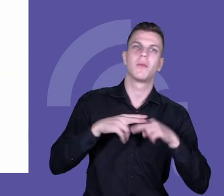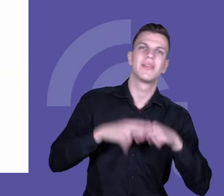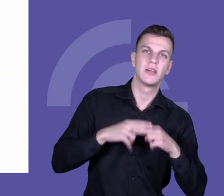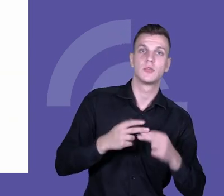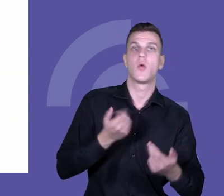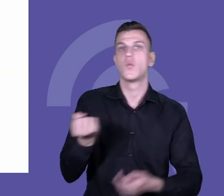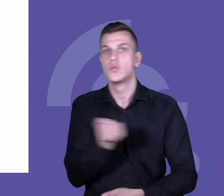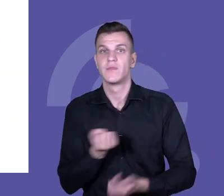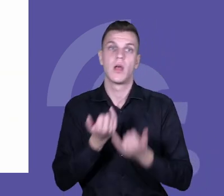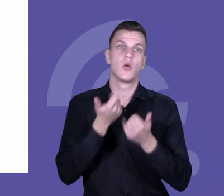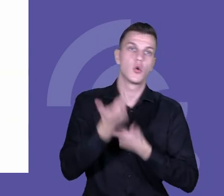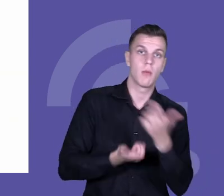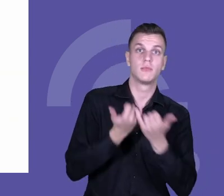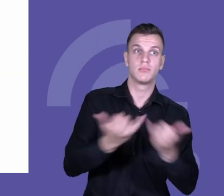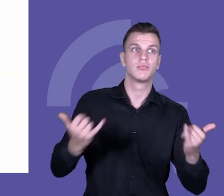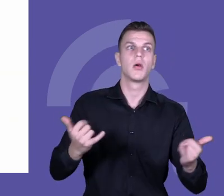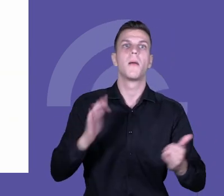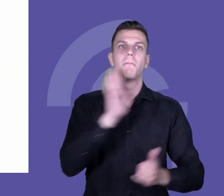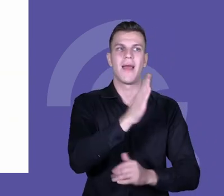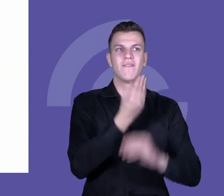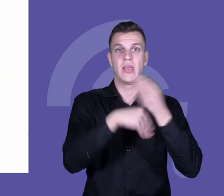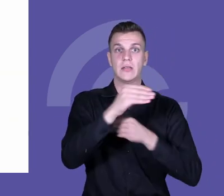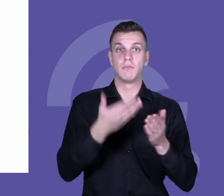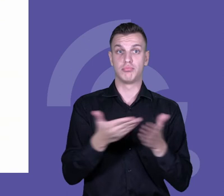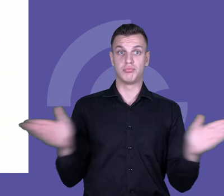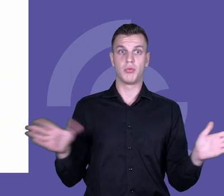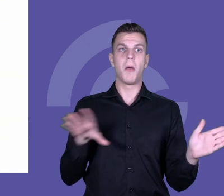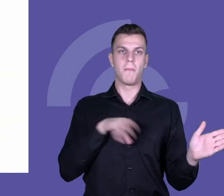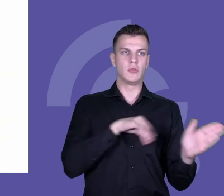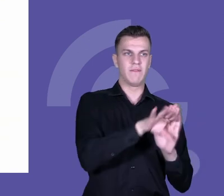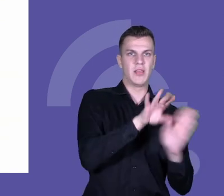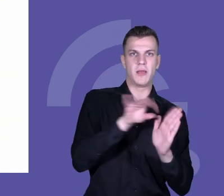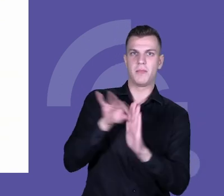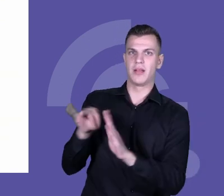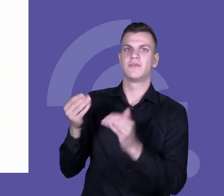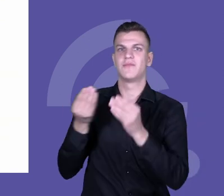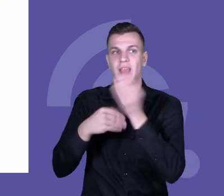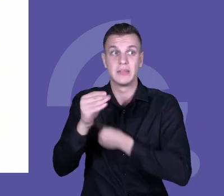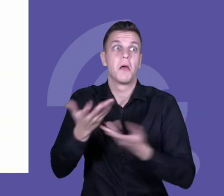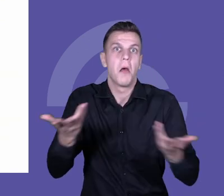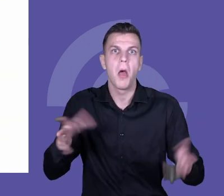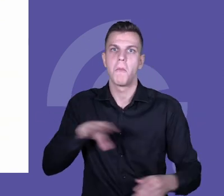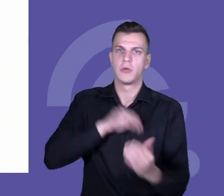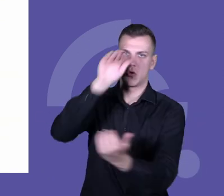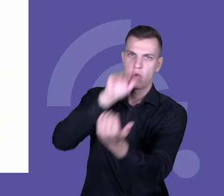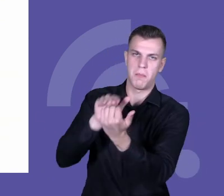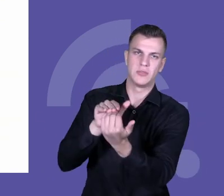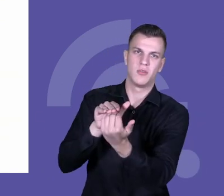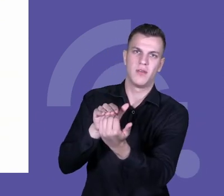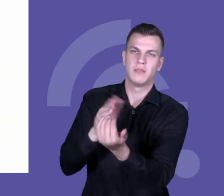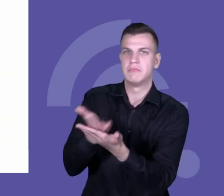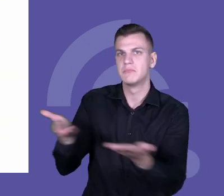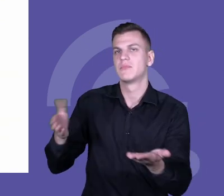i które przetestowali, więc mogą tak naprawdę nauczyciele projektowi znacznie swobodniej z różnych tych szuflad